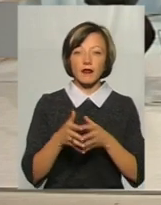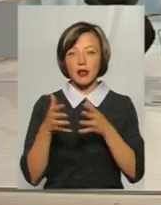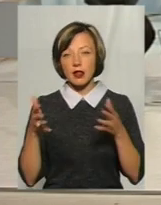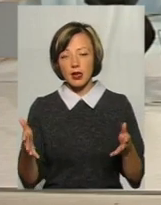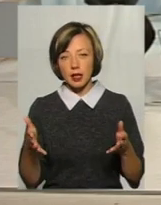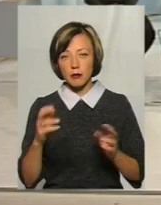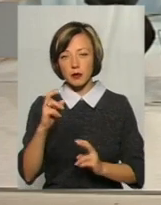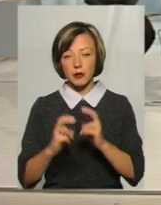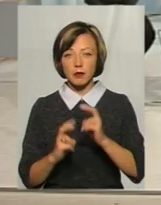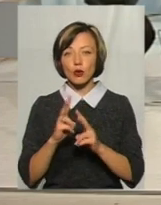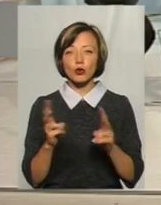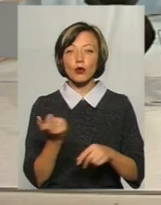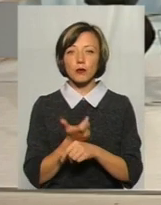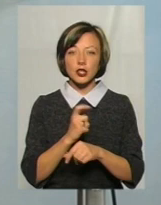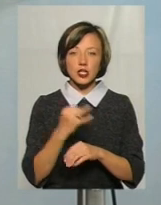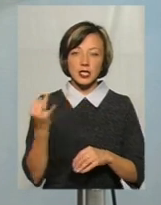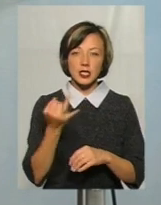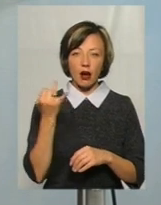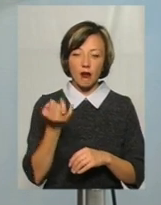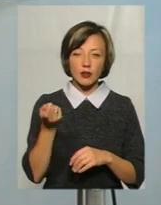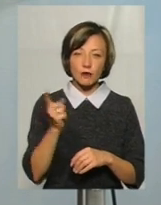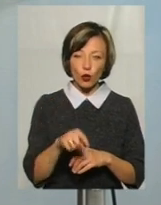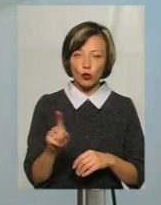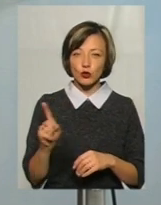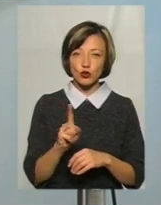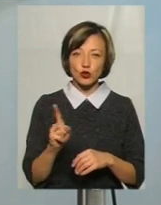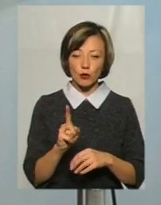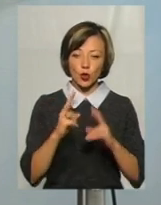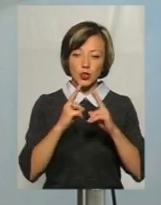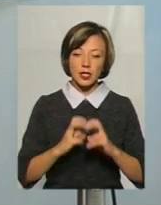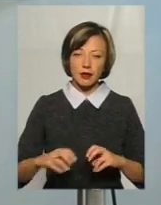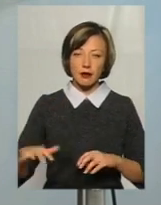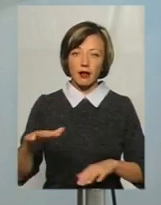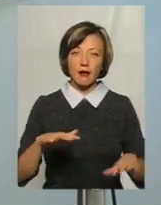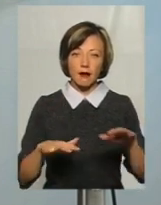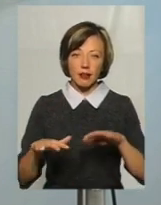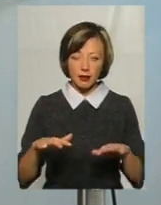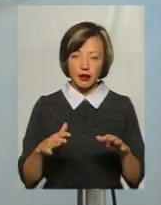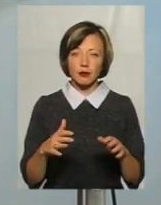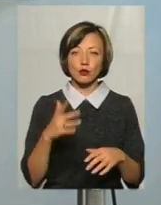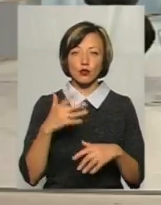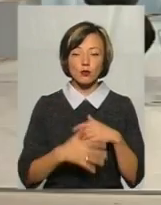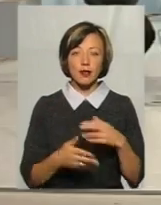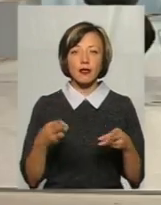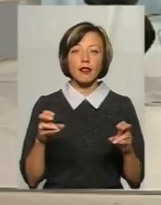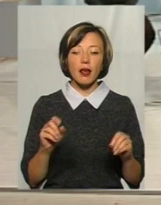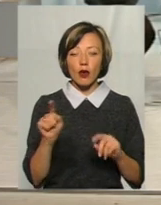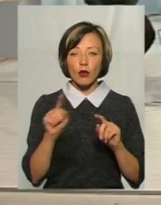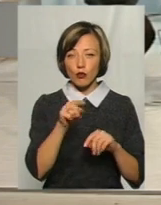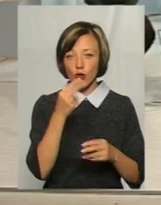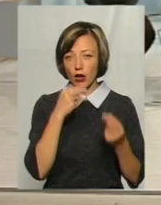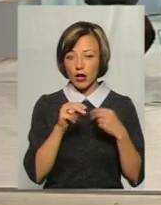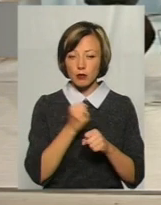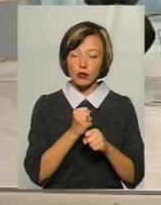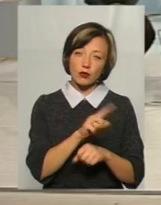підприємства. Хто більше зацікавлений в тому, щоб дослідити ринки, зрозуміти, де йому краще